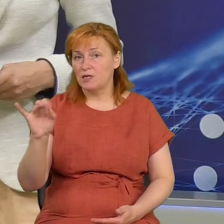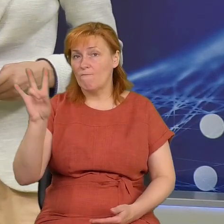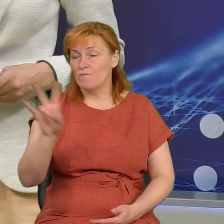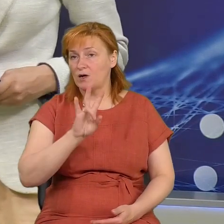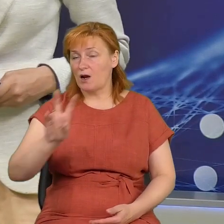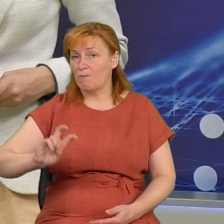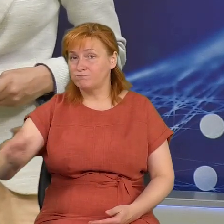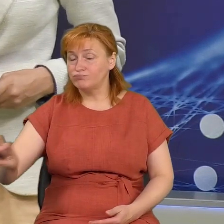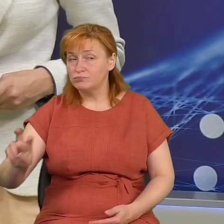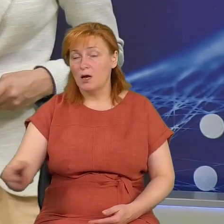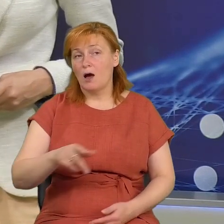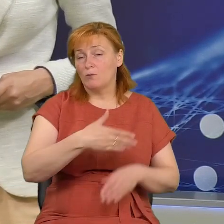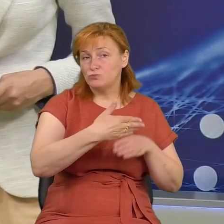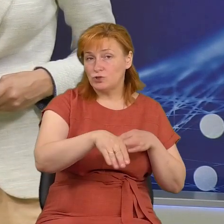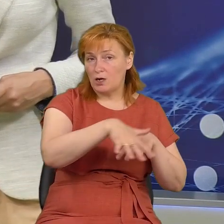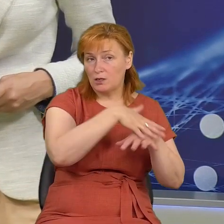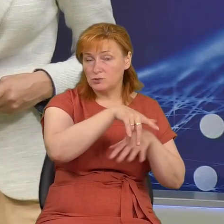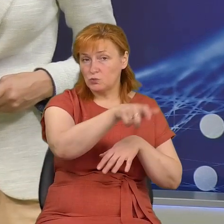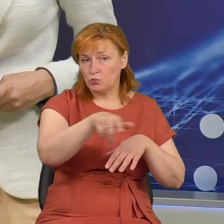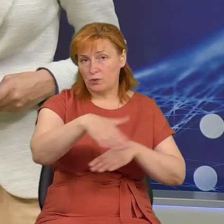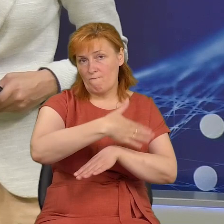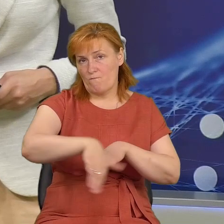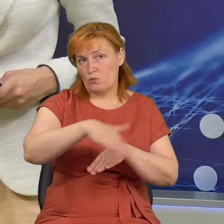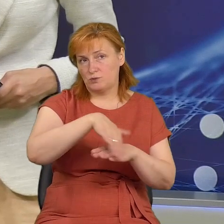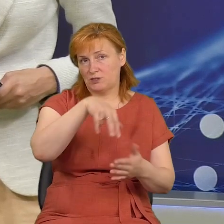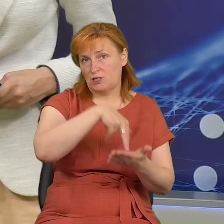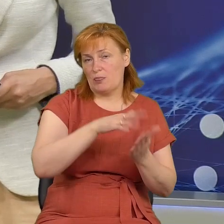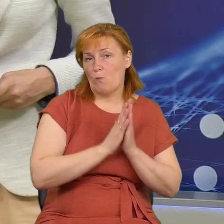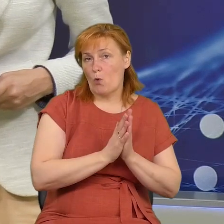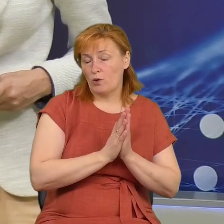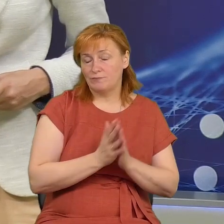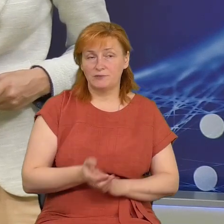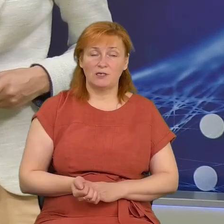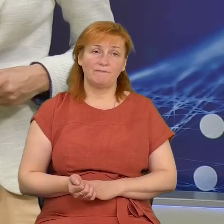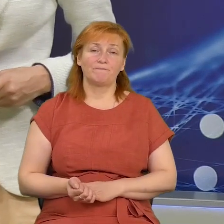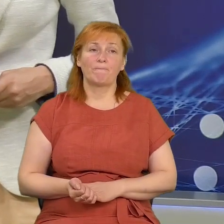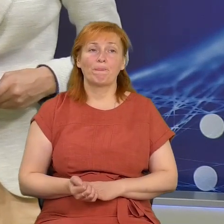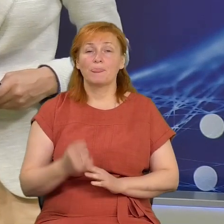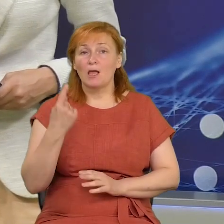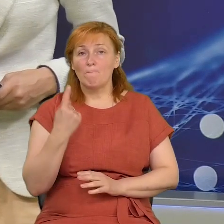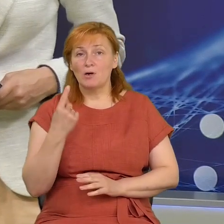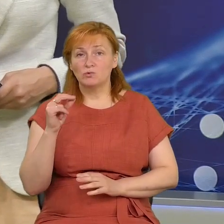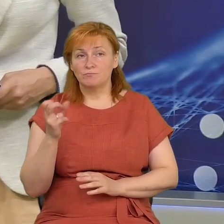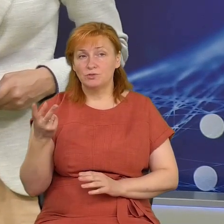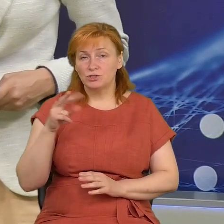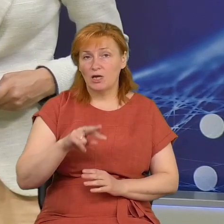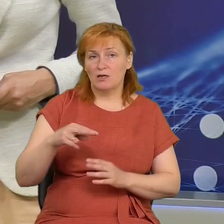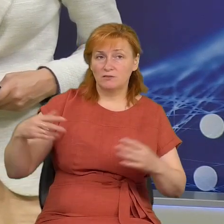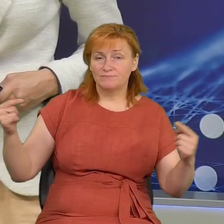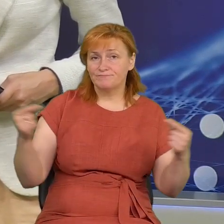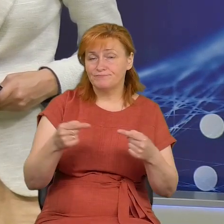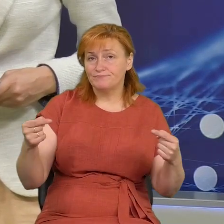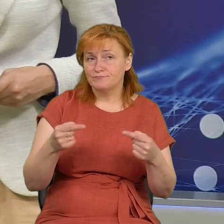дворі. Люди розділилися після зборів релігійної громади, які відбулися 1 червня. Тоді за перехід з Української